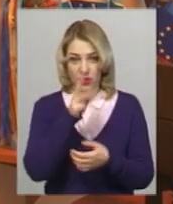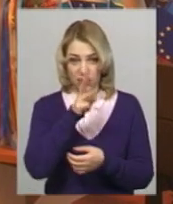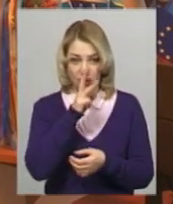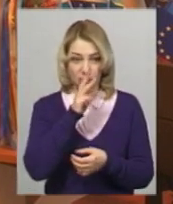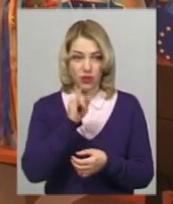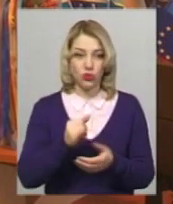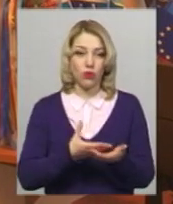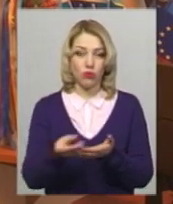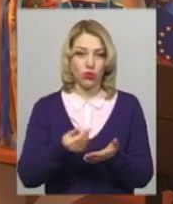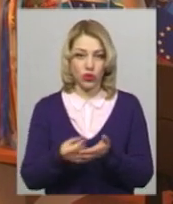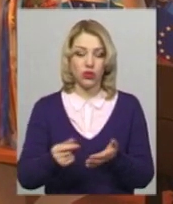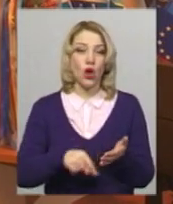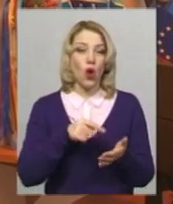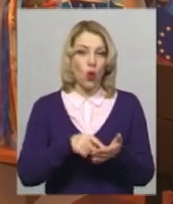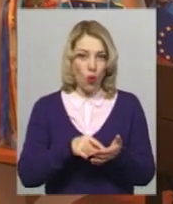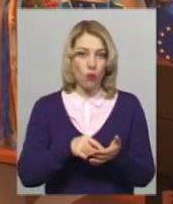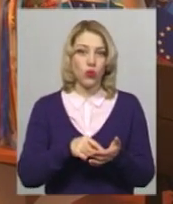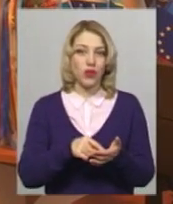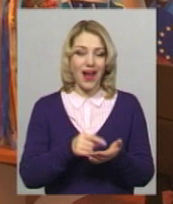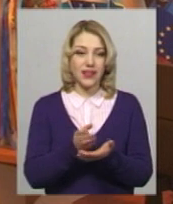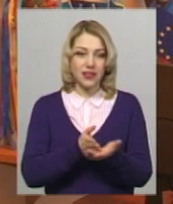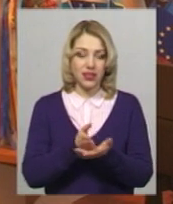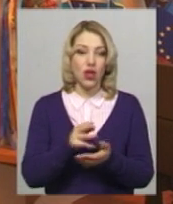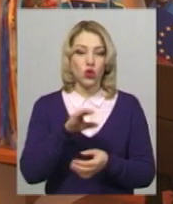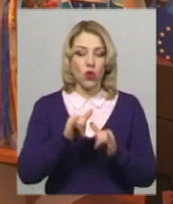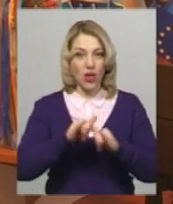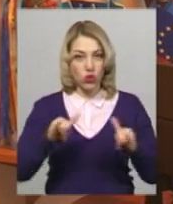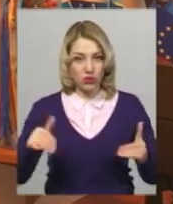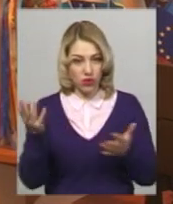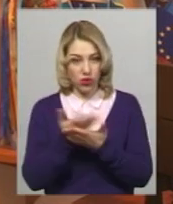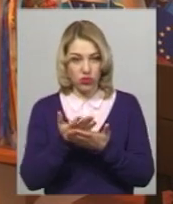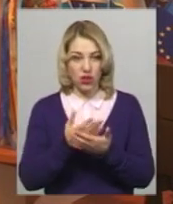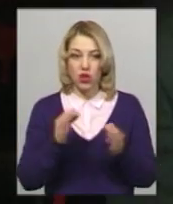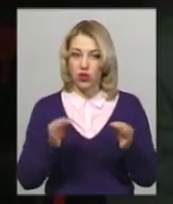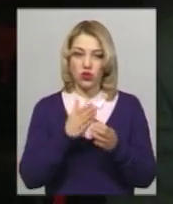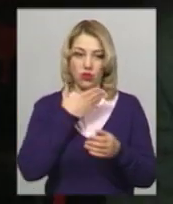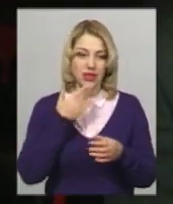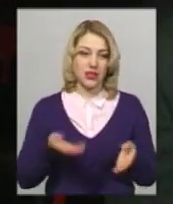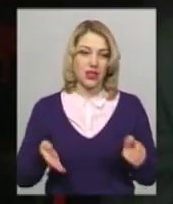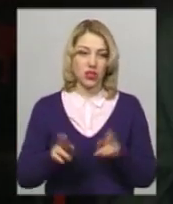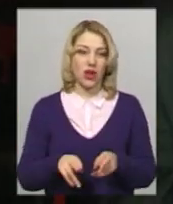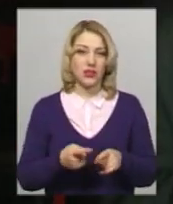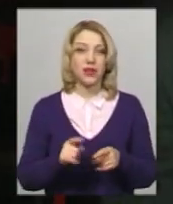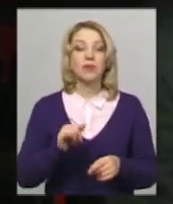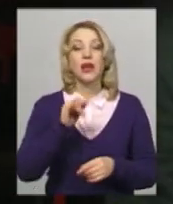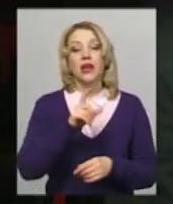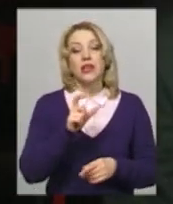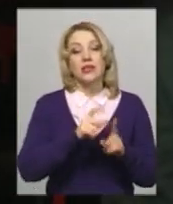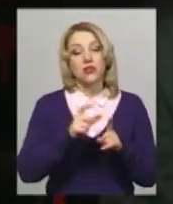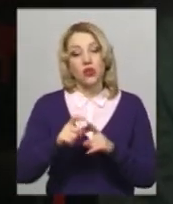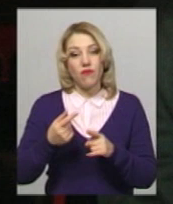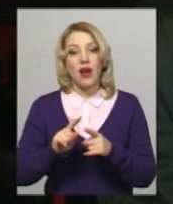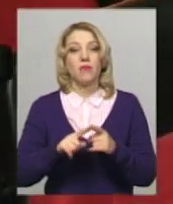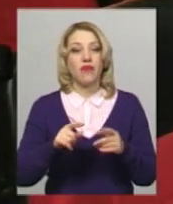і платять комунальні, то на розвиток самого кінотеатру «Планета» не залишається нічого. За словами Андрія Олеся, у планах все ж